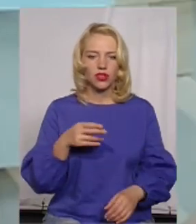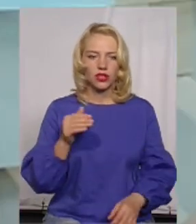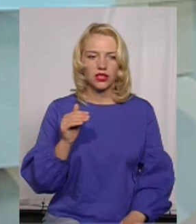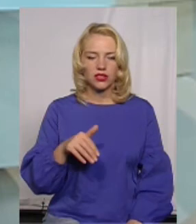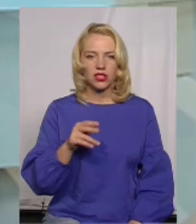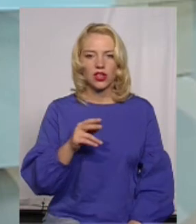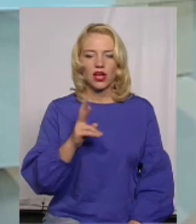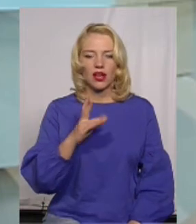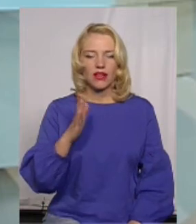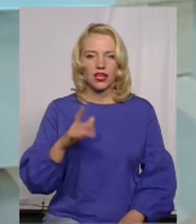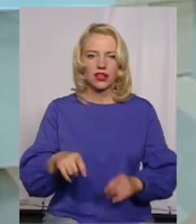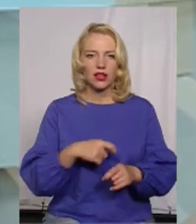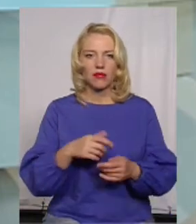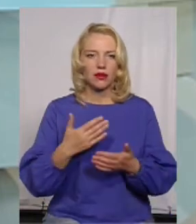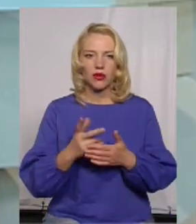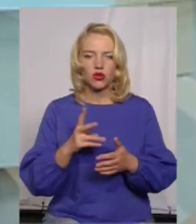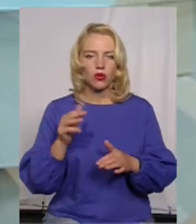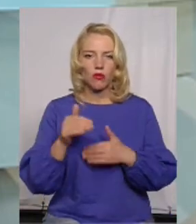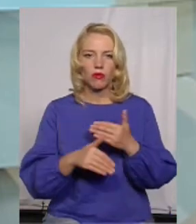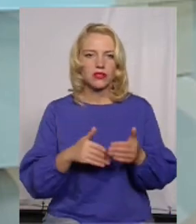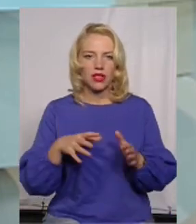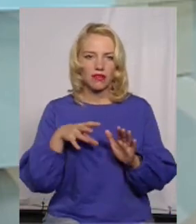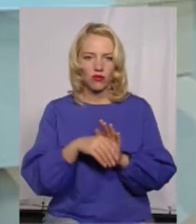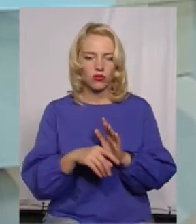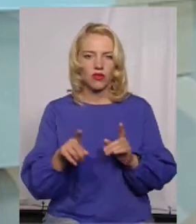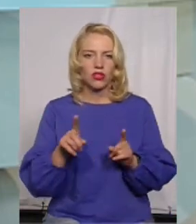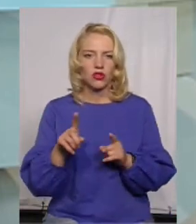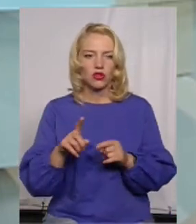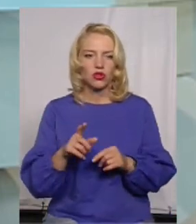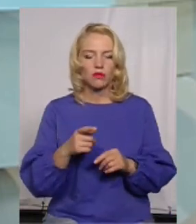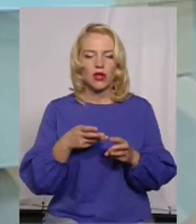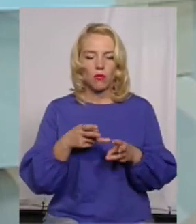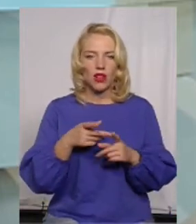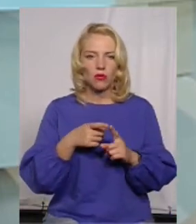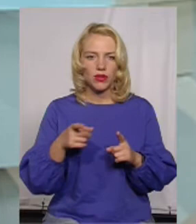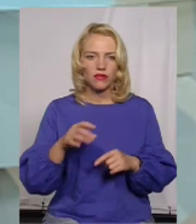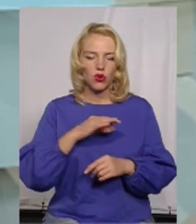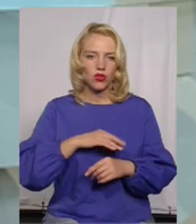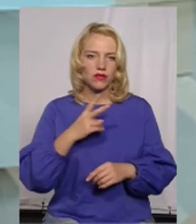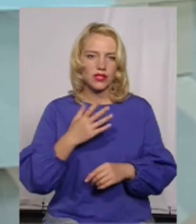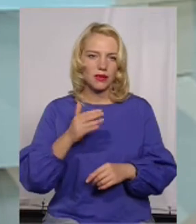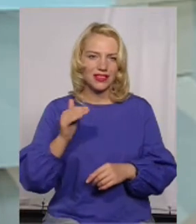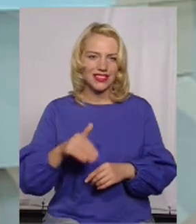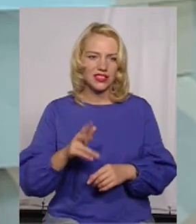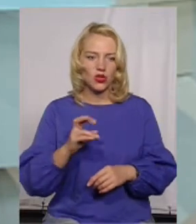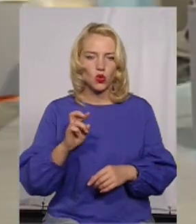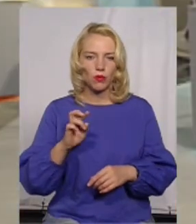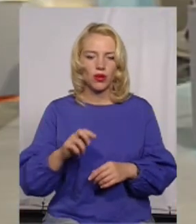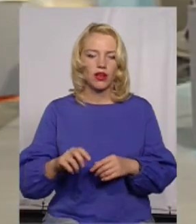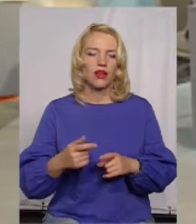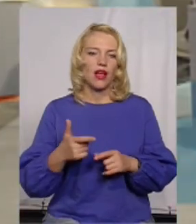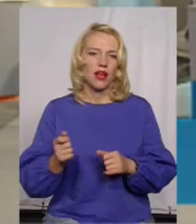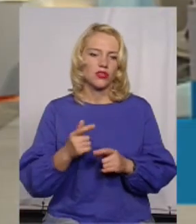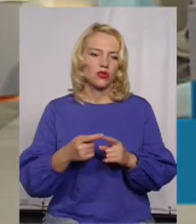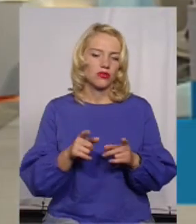квадратних метрів з басейними якимось, щоб за опалюваний період використати 25 тисяч метрів кубічних. Тому можна сказати, що обмежень фактично